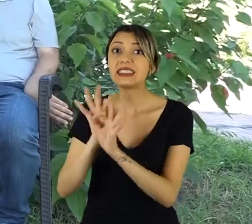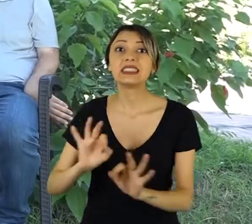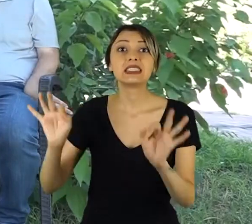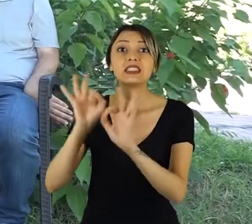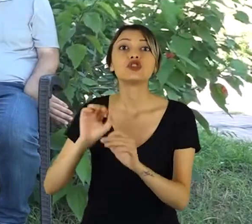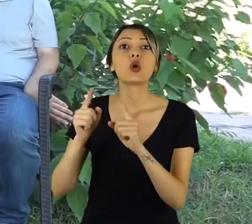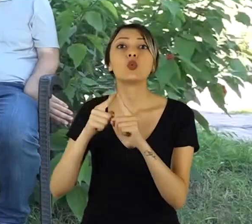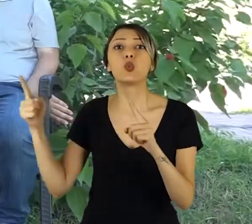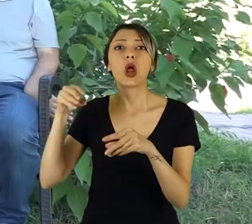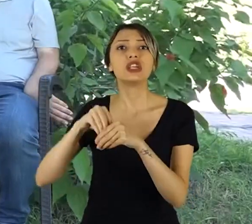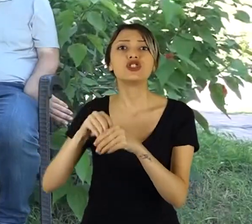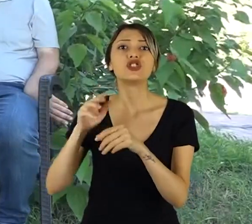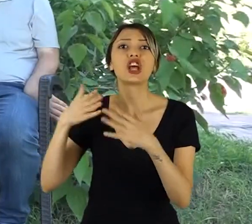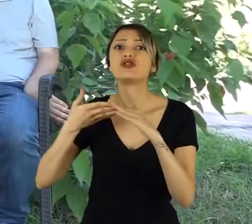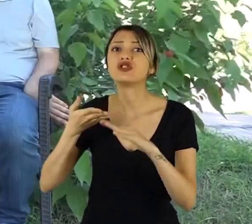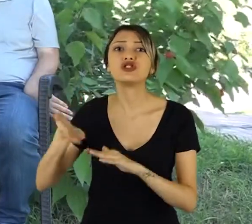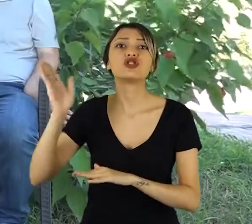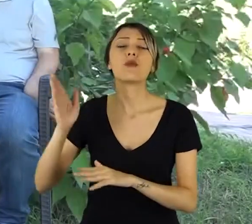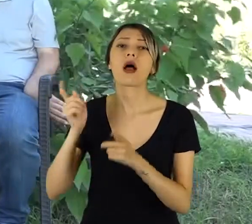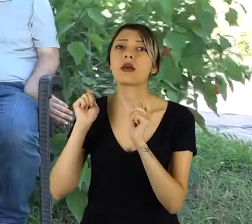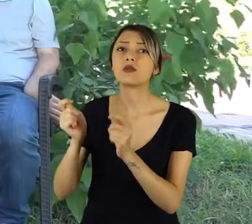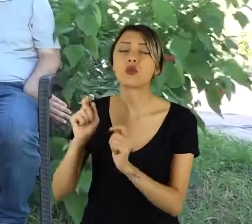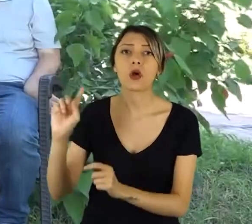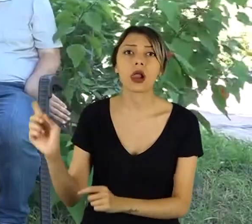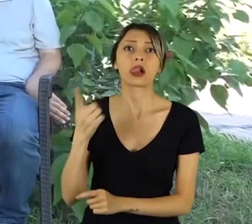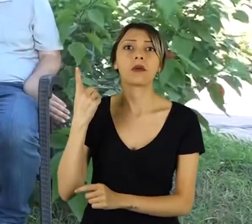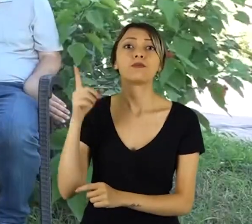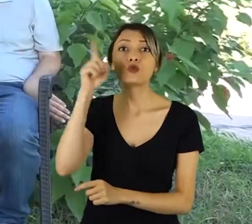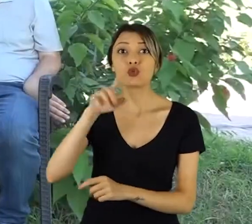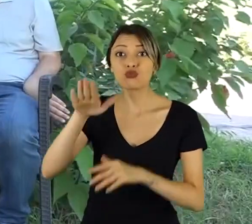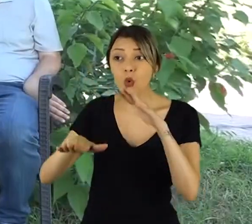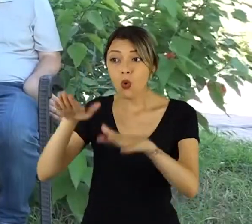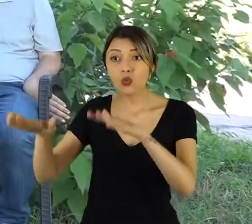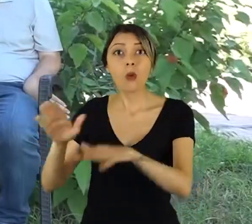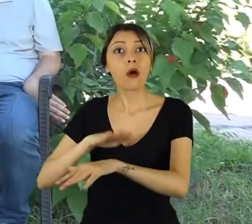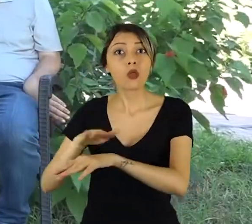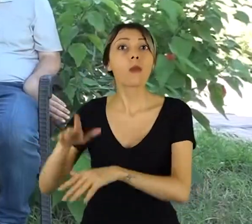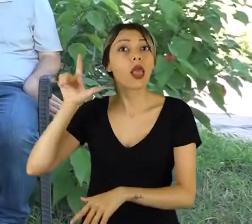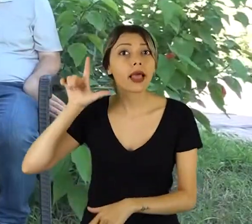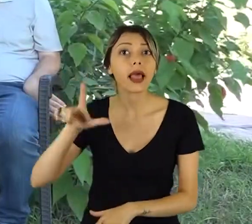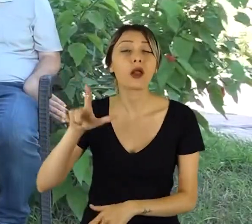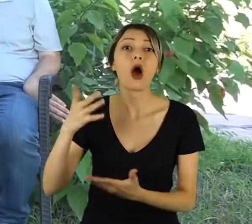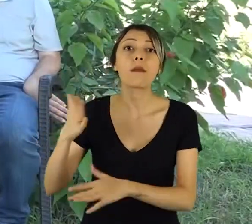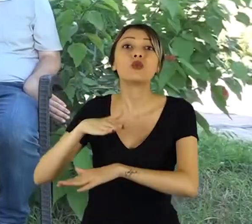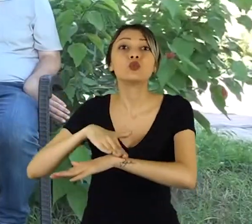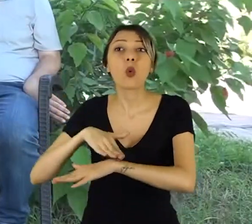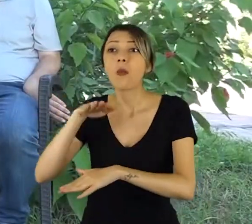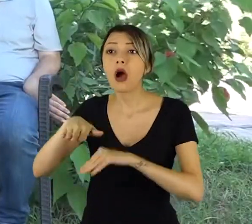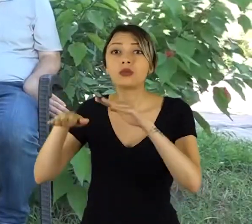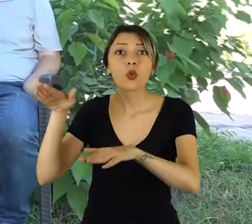çıkamaz. Çünkü dokunması gerekiyor. Dokunmadan çok zararlı olduğu için ben